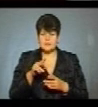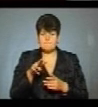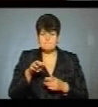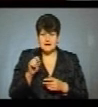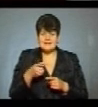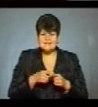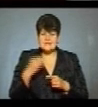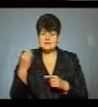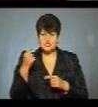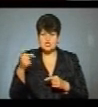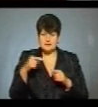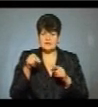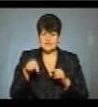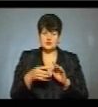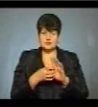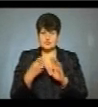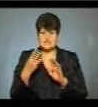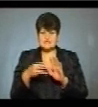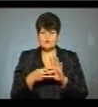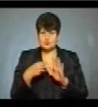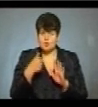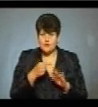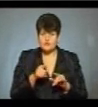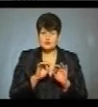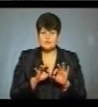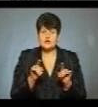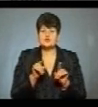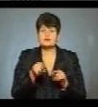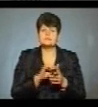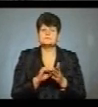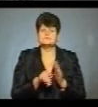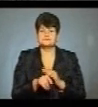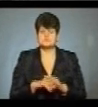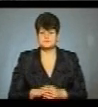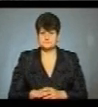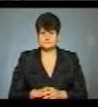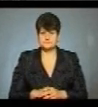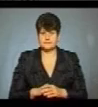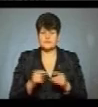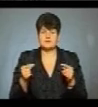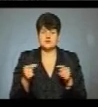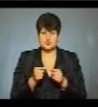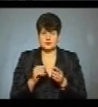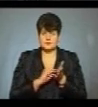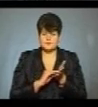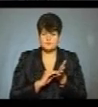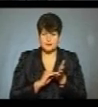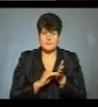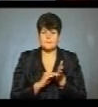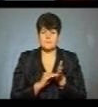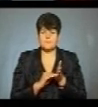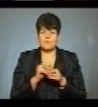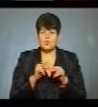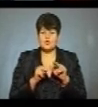історична грамота 1938 року. Він розповідає, про що йдеться в тексті. Чітко дотовано будівництво